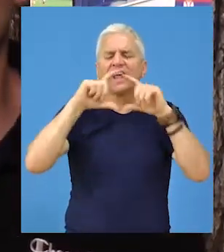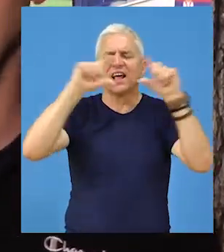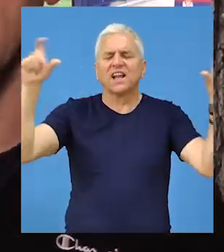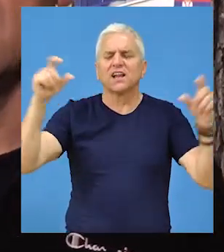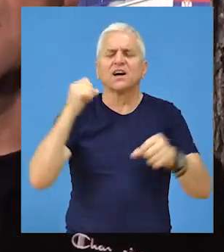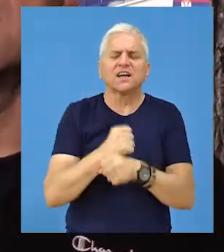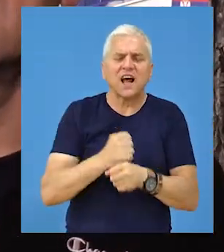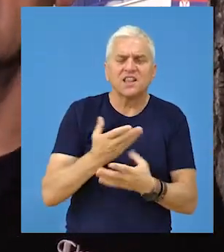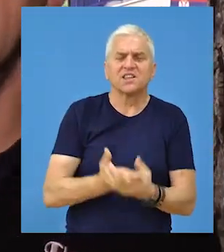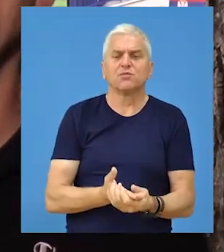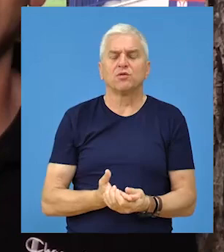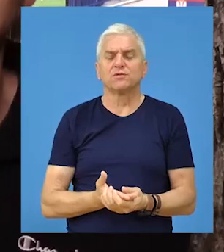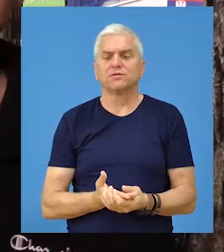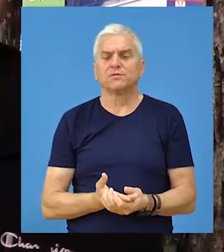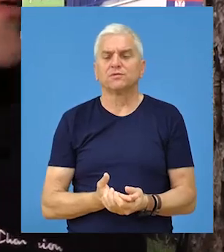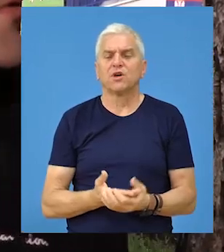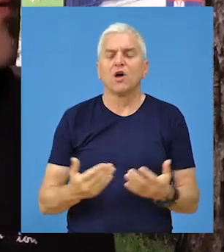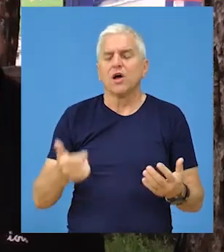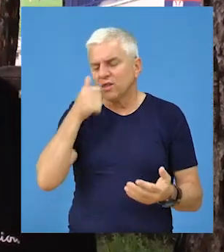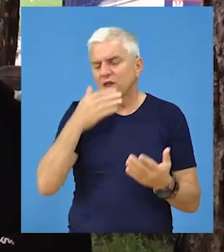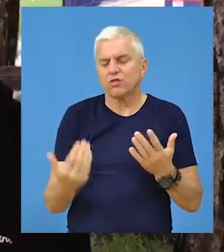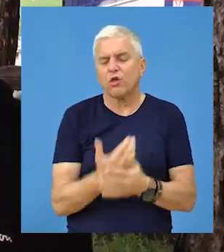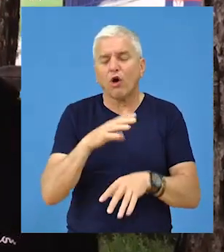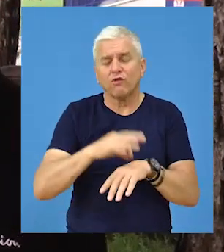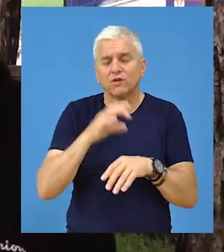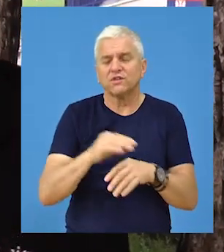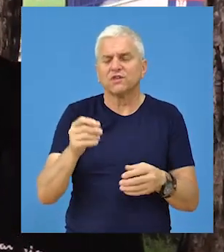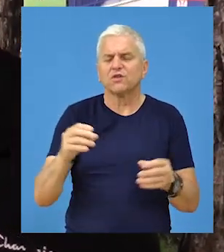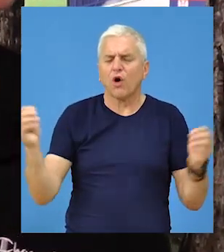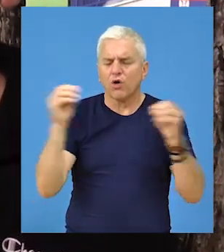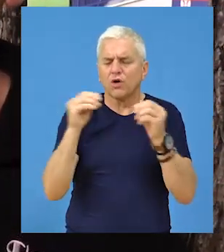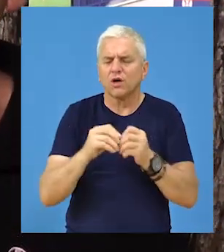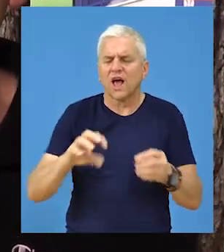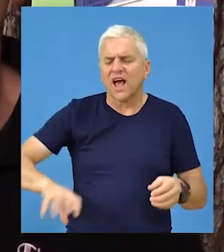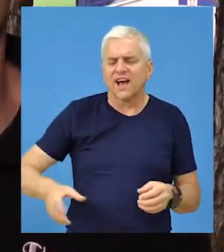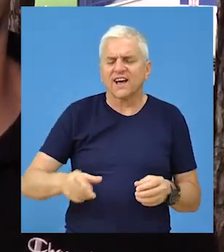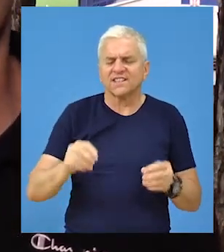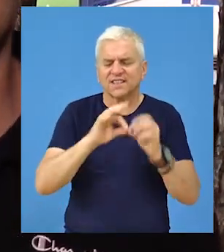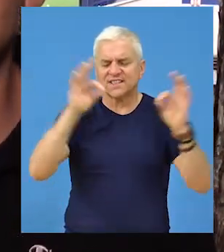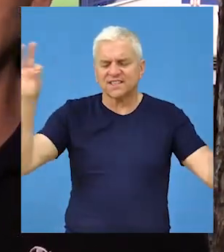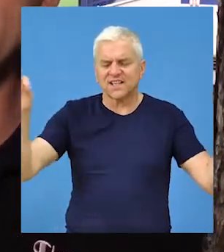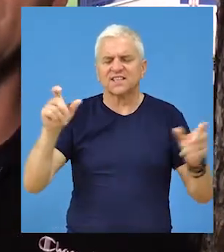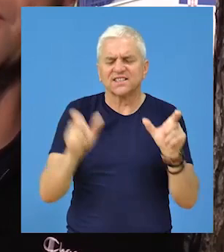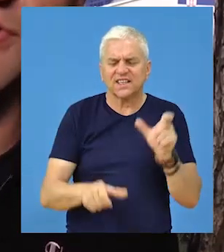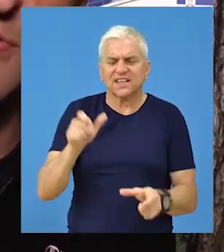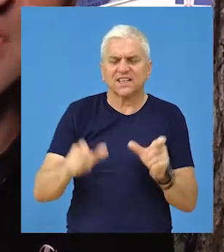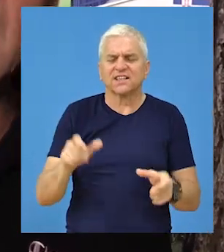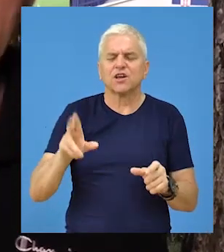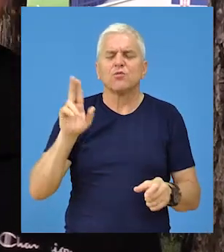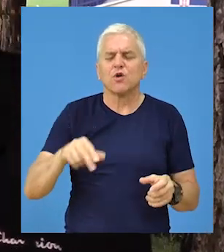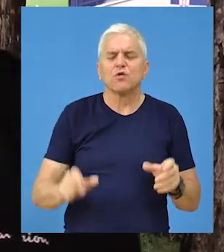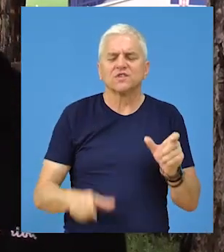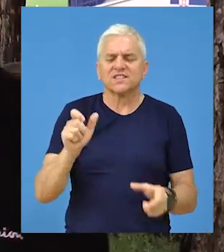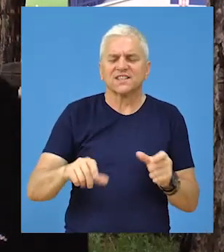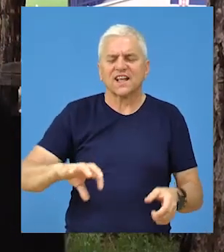klimauređaj, radimo nešto na kompletiranju gasne instalacije, odnosno